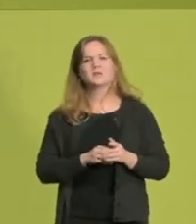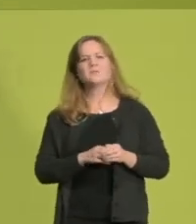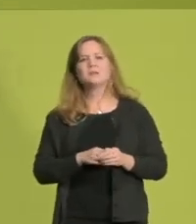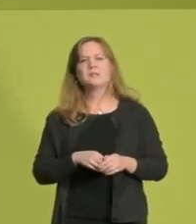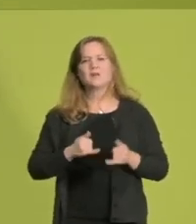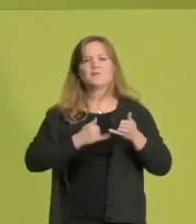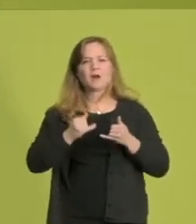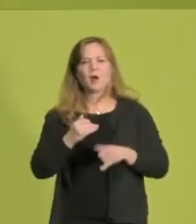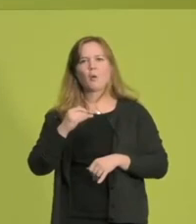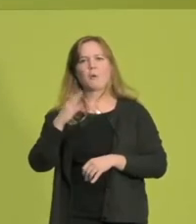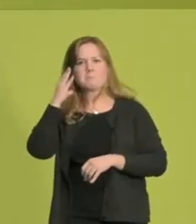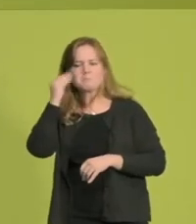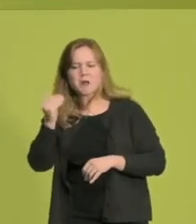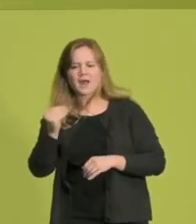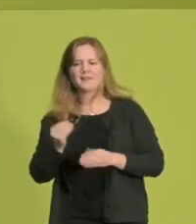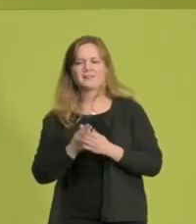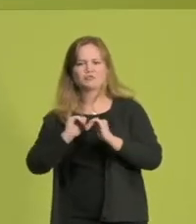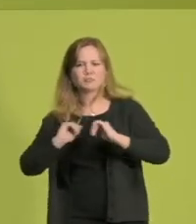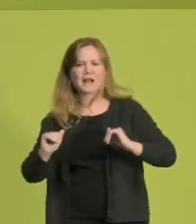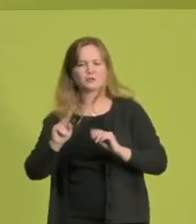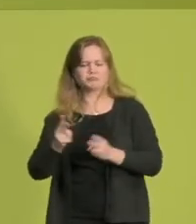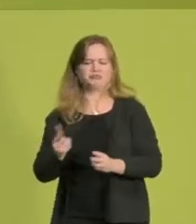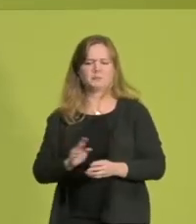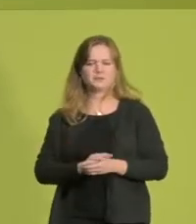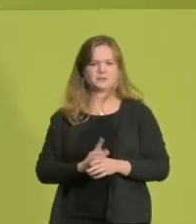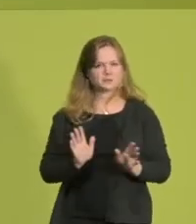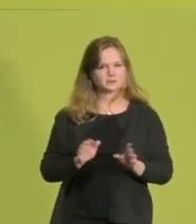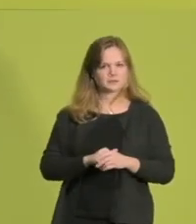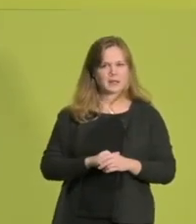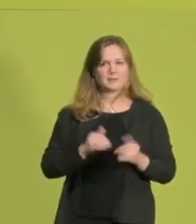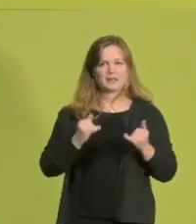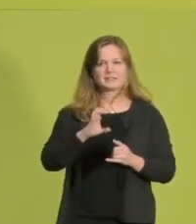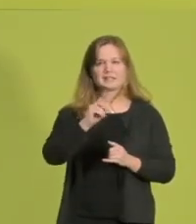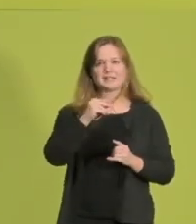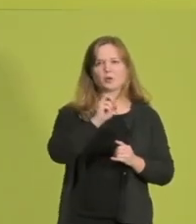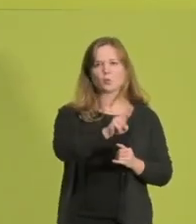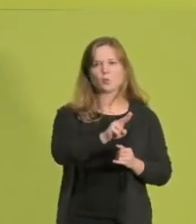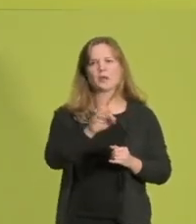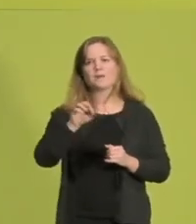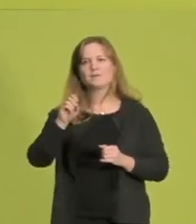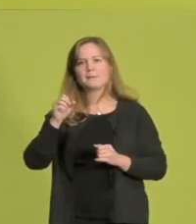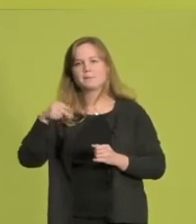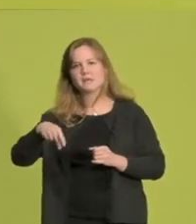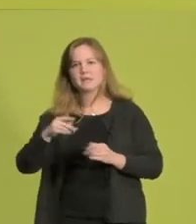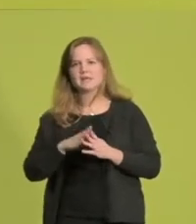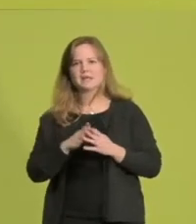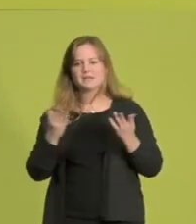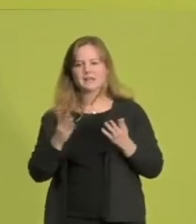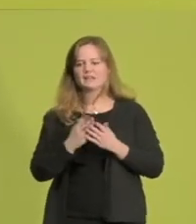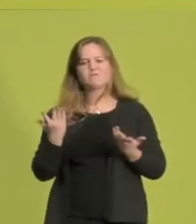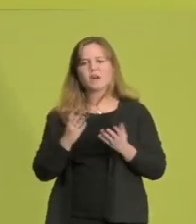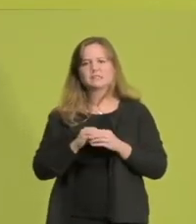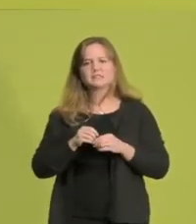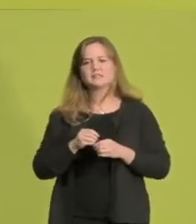halten. Und ich sage euch, CDU und FDP verschlafen jetzt gerade die einzigartige Chance, jetzt die